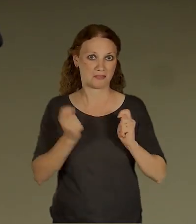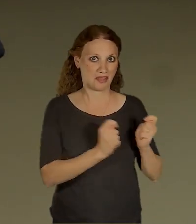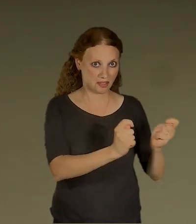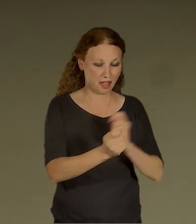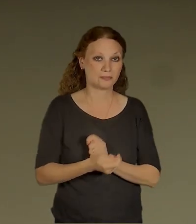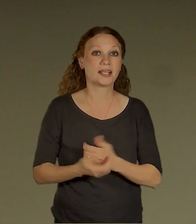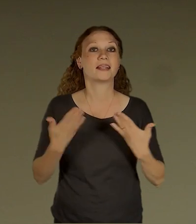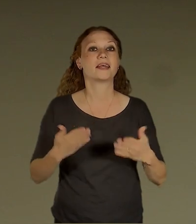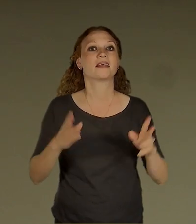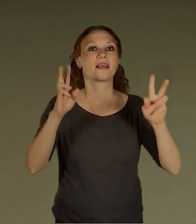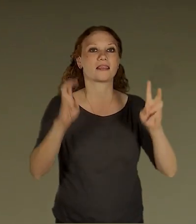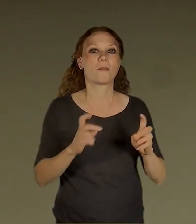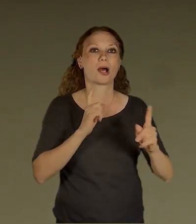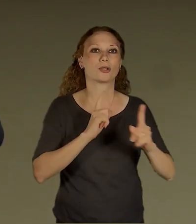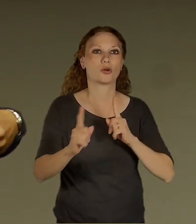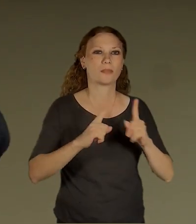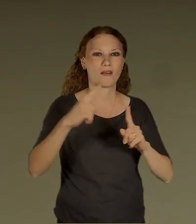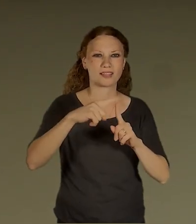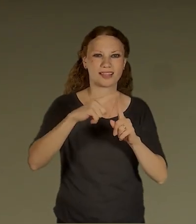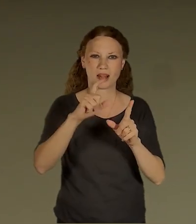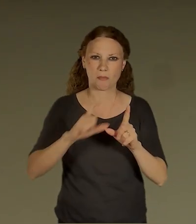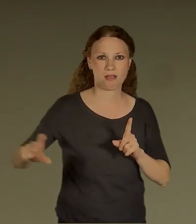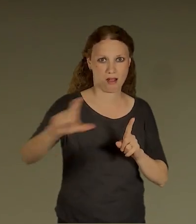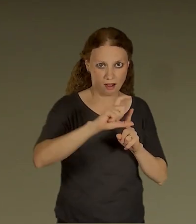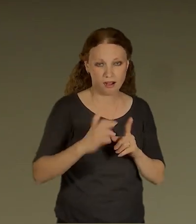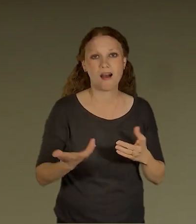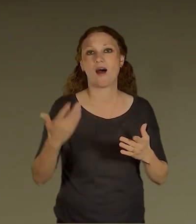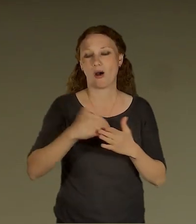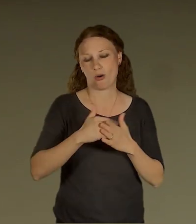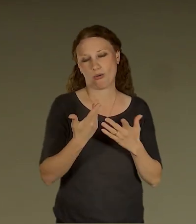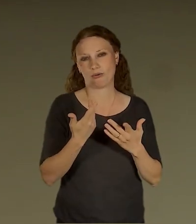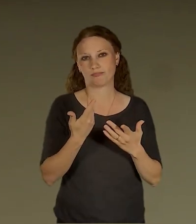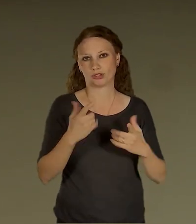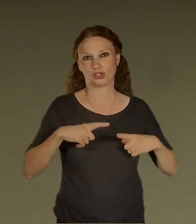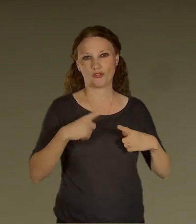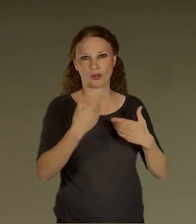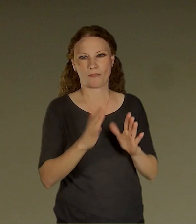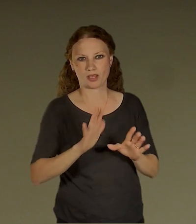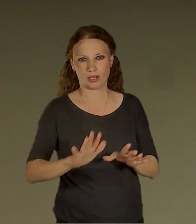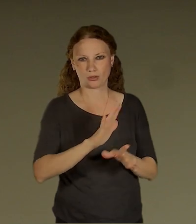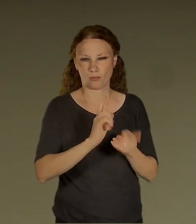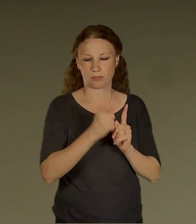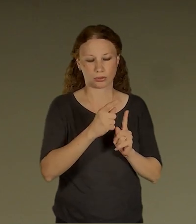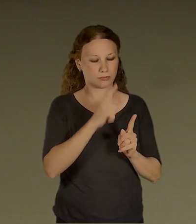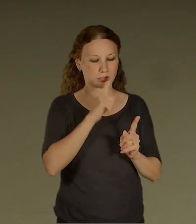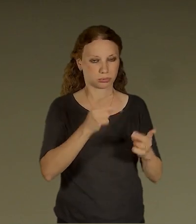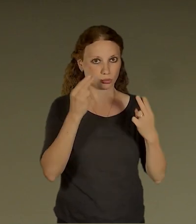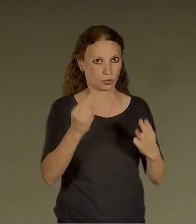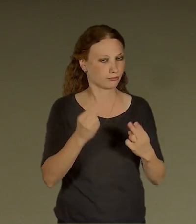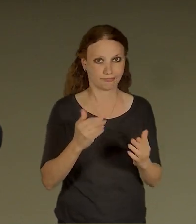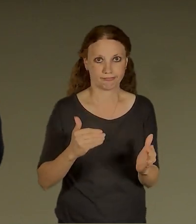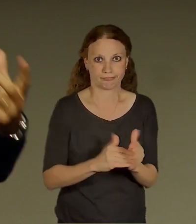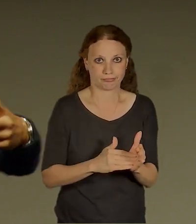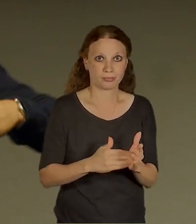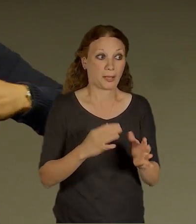To jsou takové neurologické body dopravy a celkově vlastně života ve městech. Jsou naprosto kritické pro to, aby ta města fungovala,